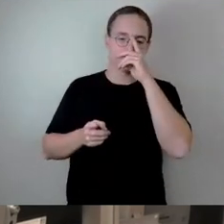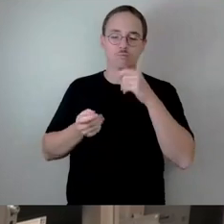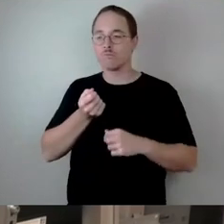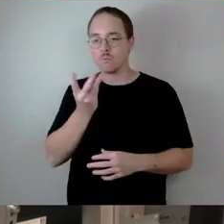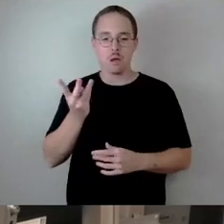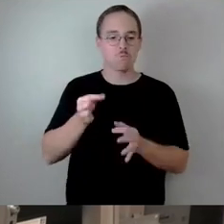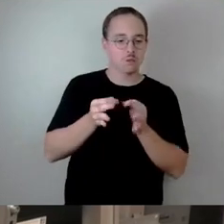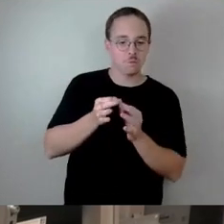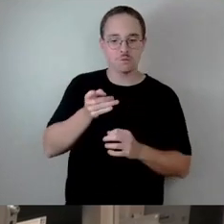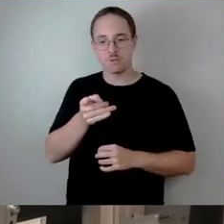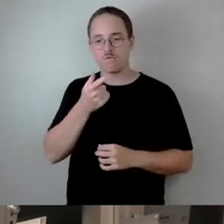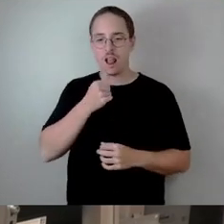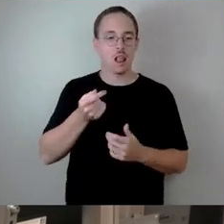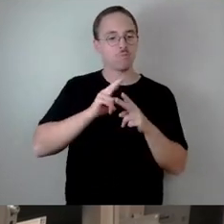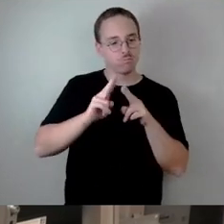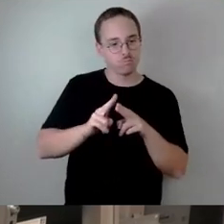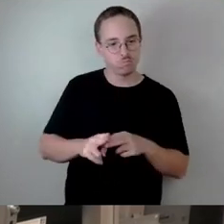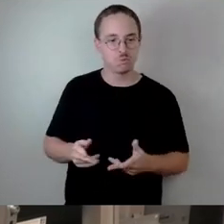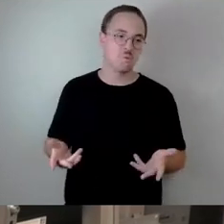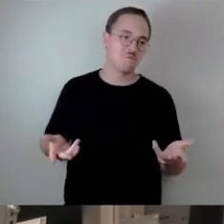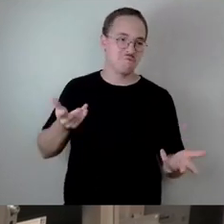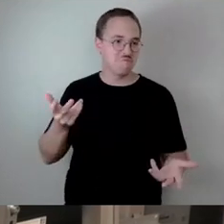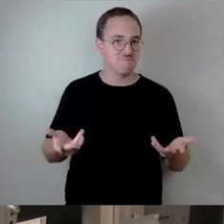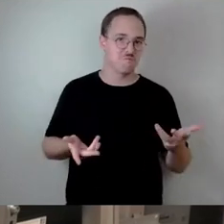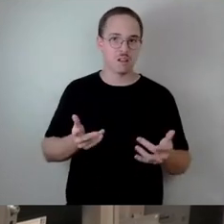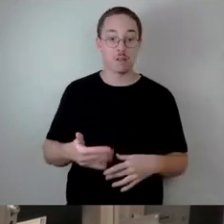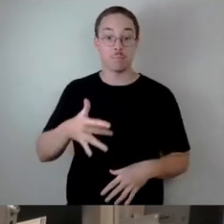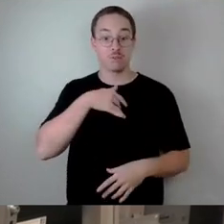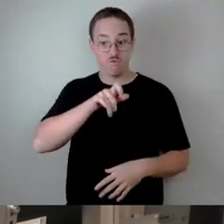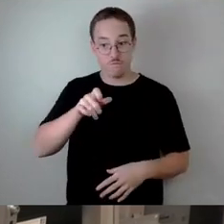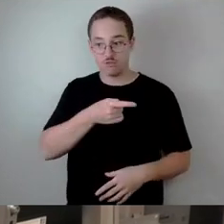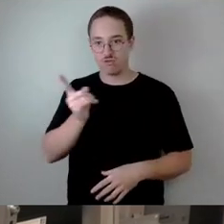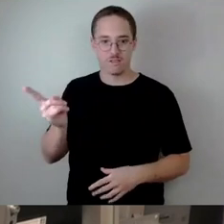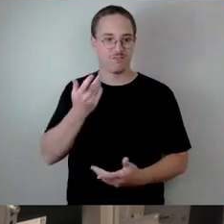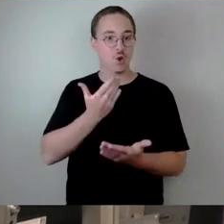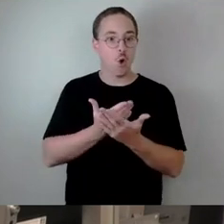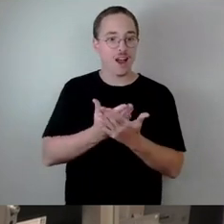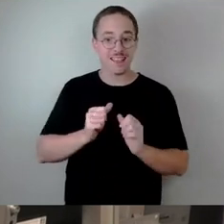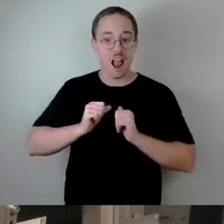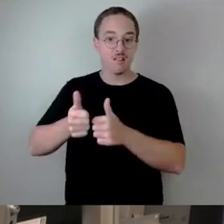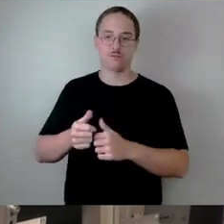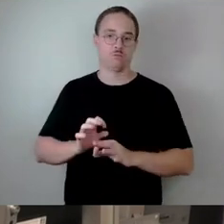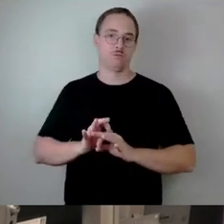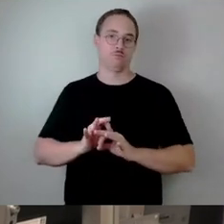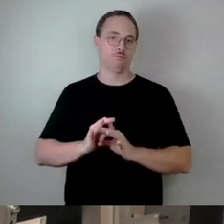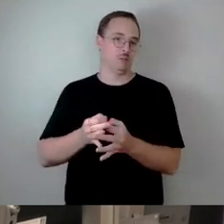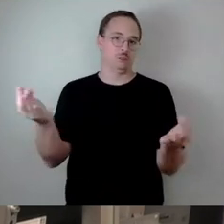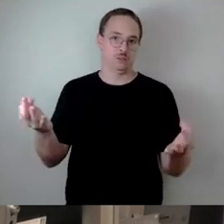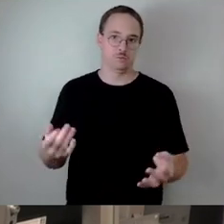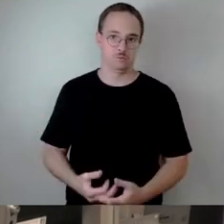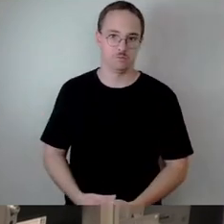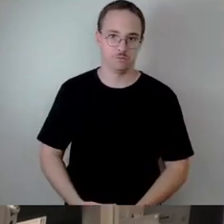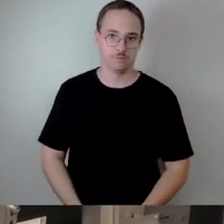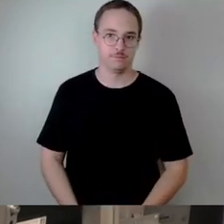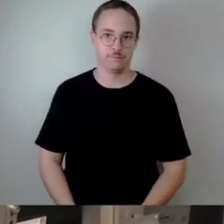hilft den Betroffenen in der aktuellen Situation in keinster Art und Weise. Und zum Thema Information vielleicht auch nur